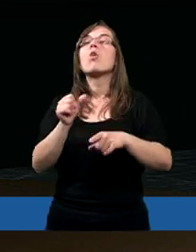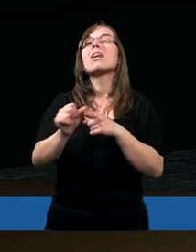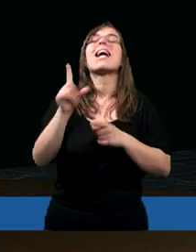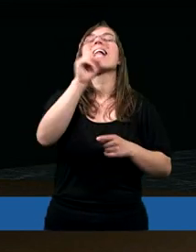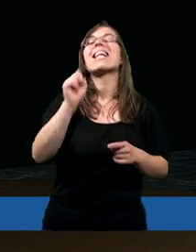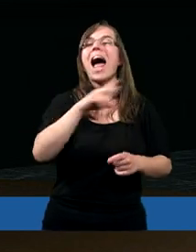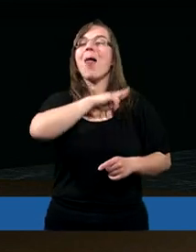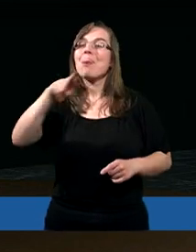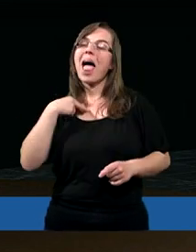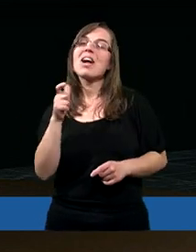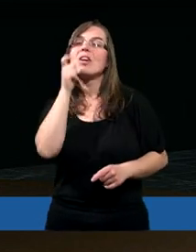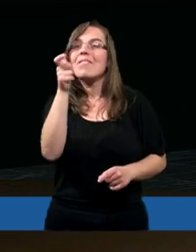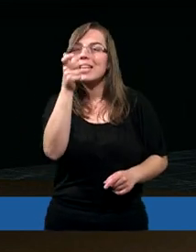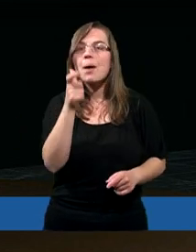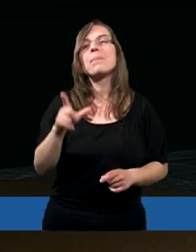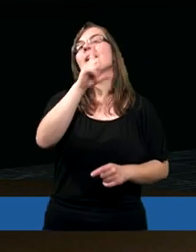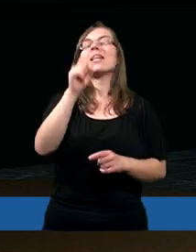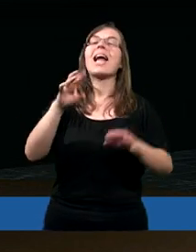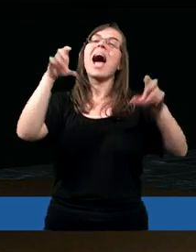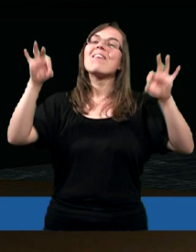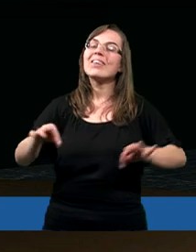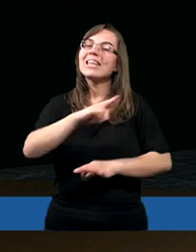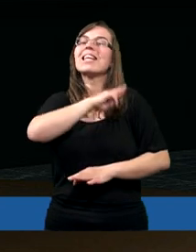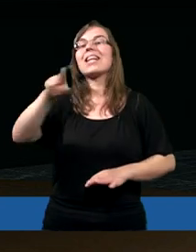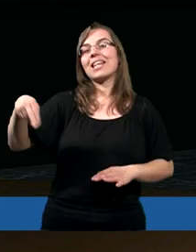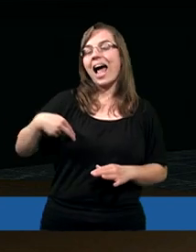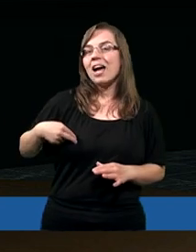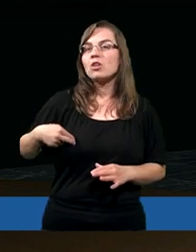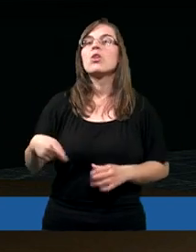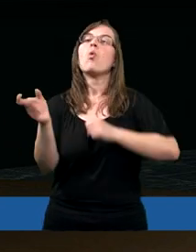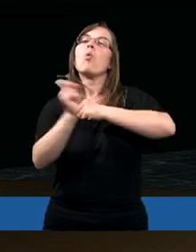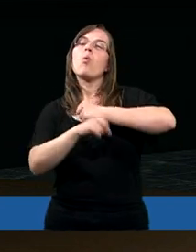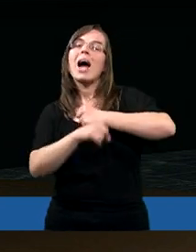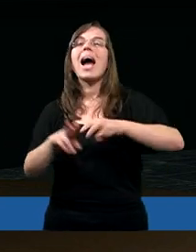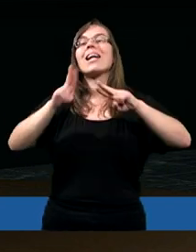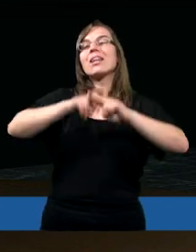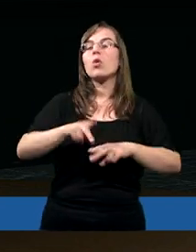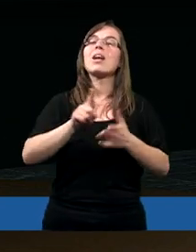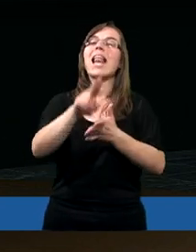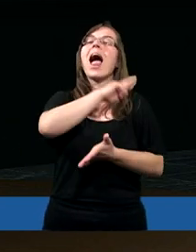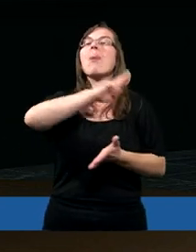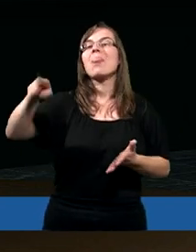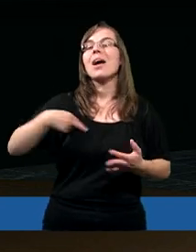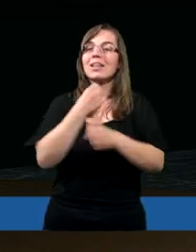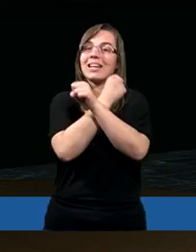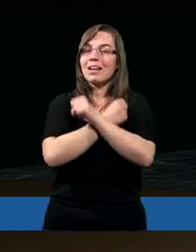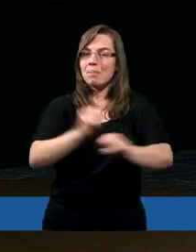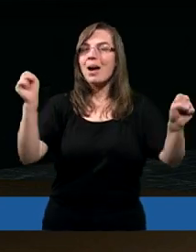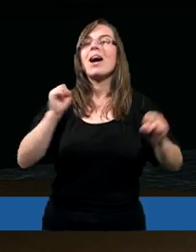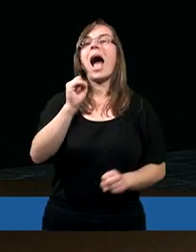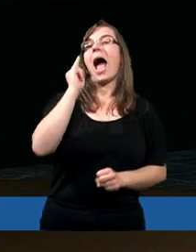występki nasze, starty za winy nasze. Ukarany został dla naszego zbawienia,